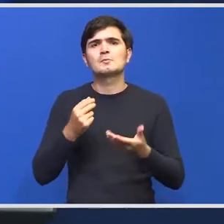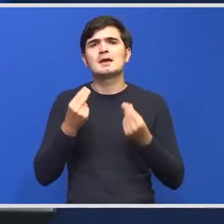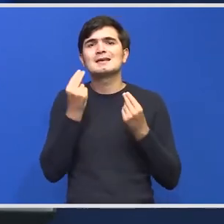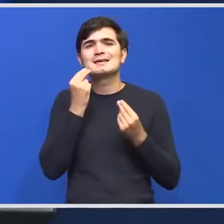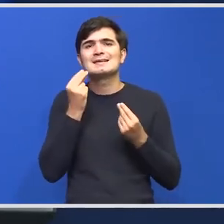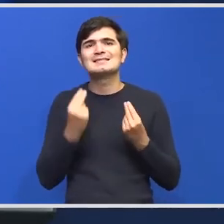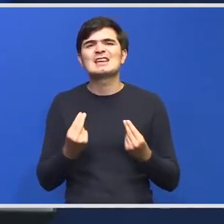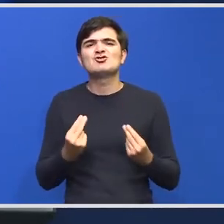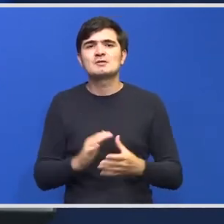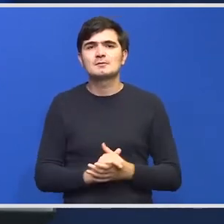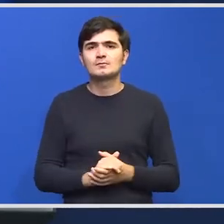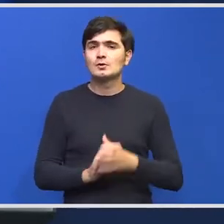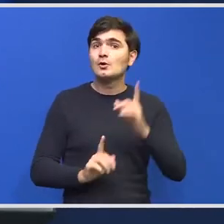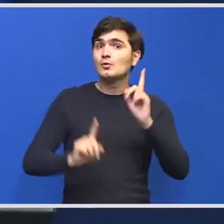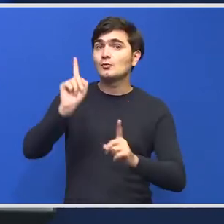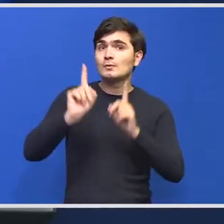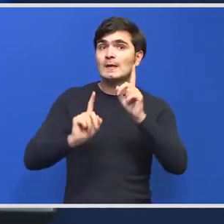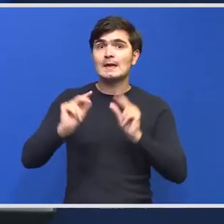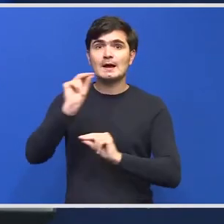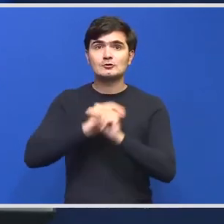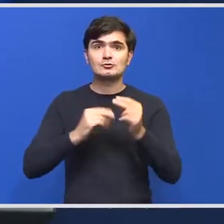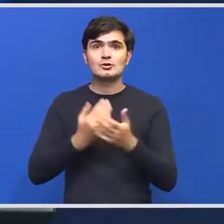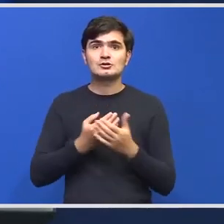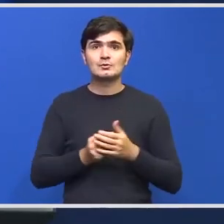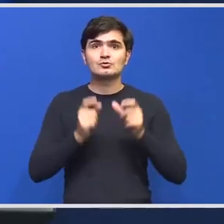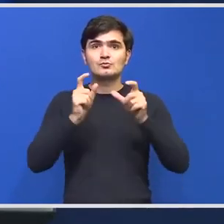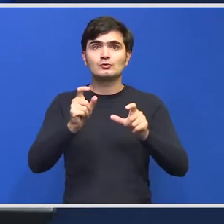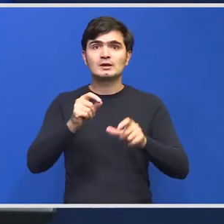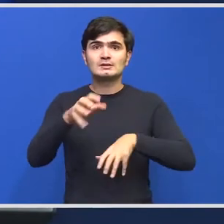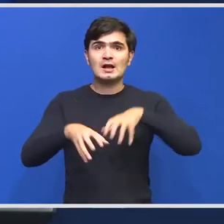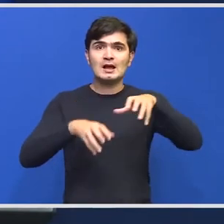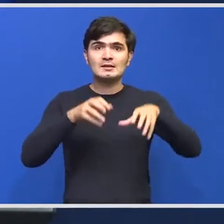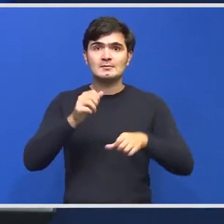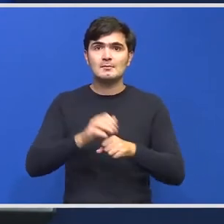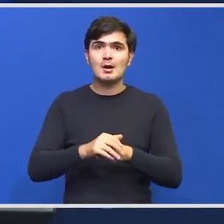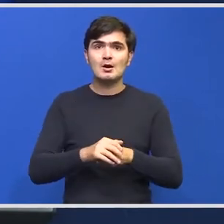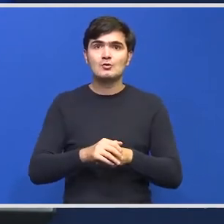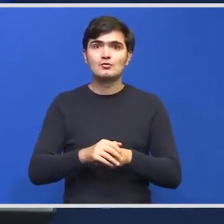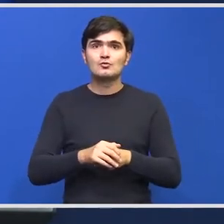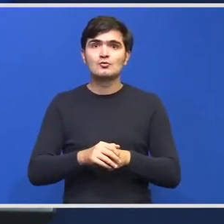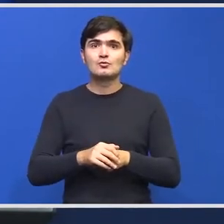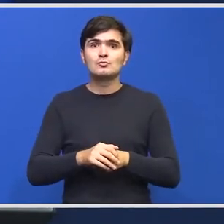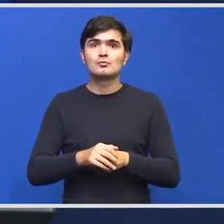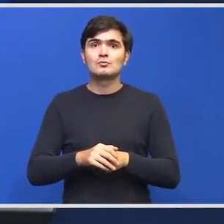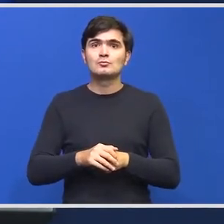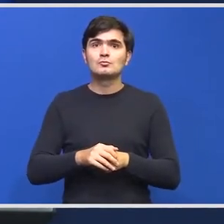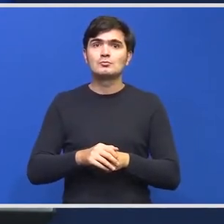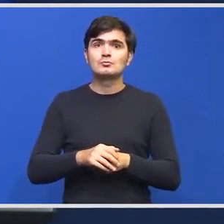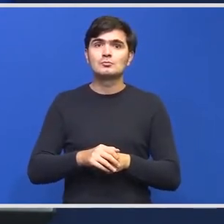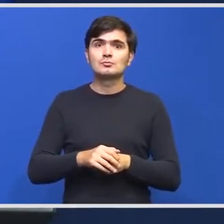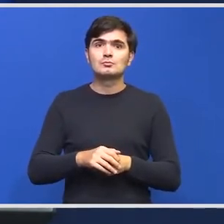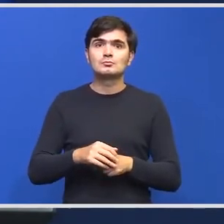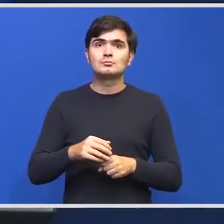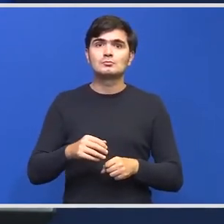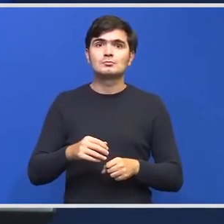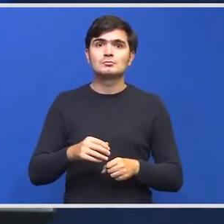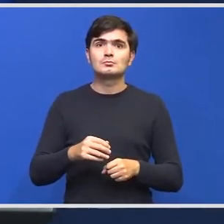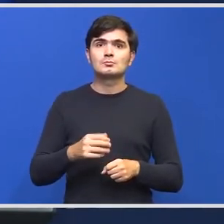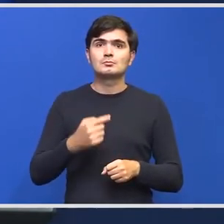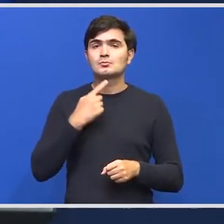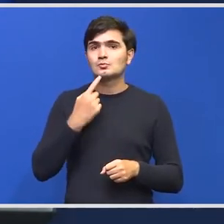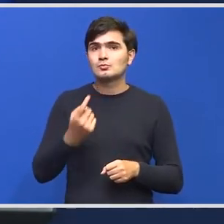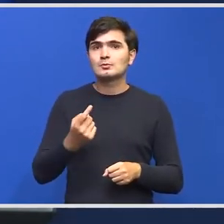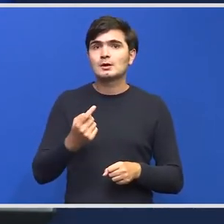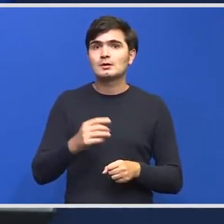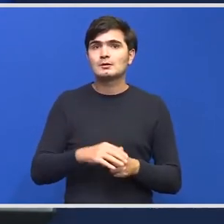asociații pentru protecție animalelor care spun că vânătorii tocmai pentru că sunt încurajați și stimulați financiară ar